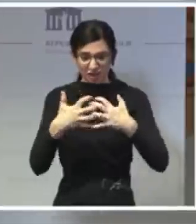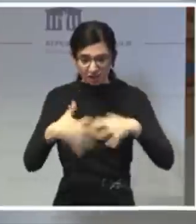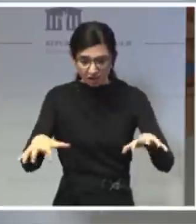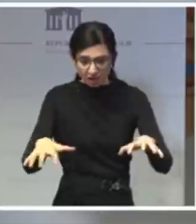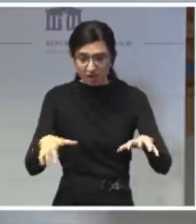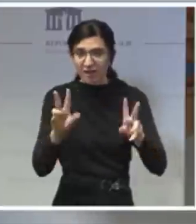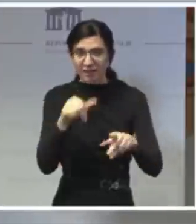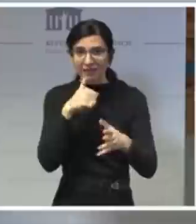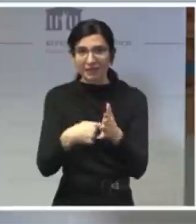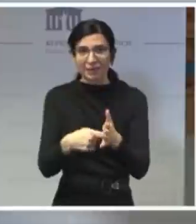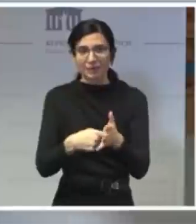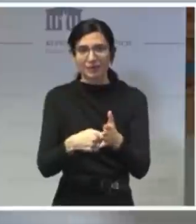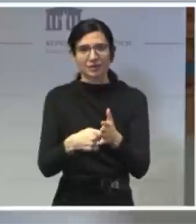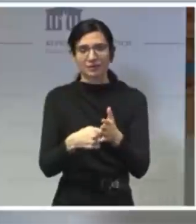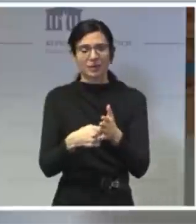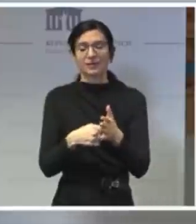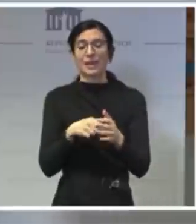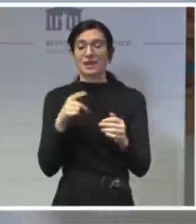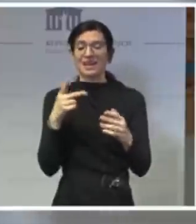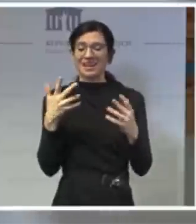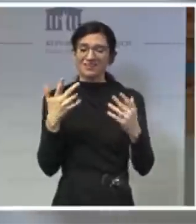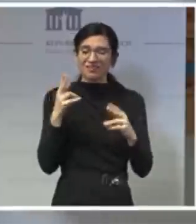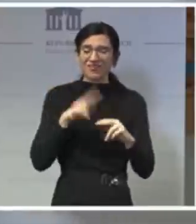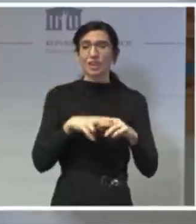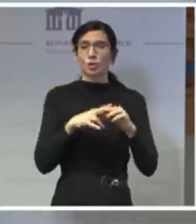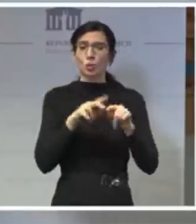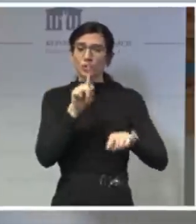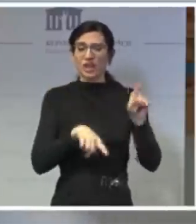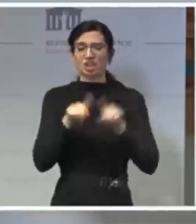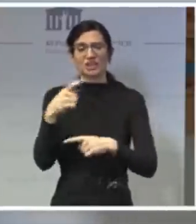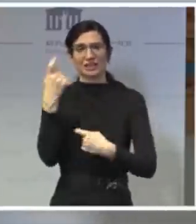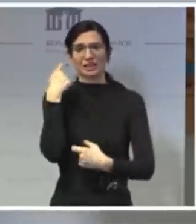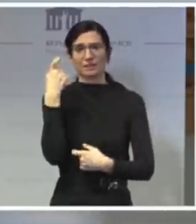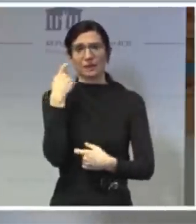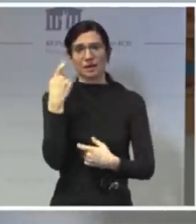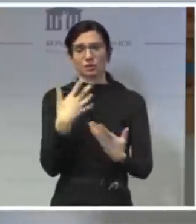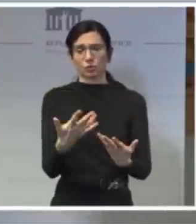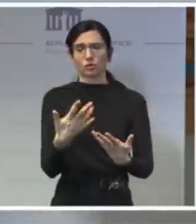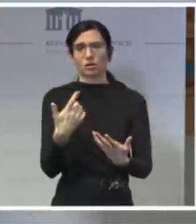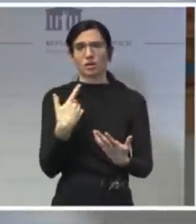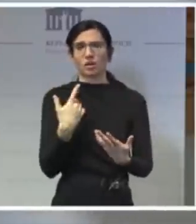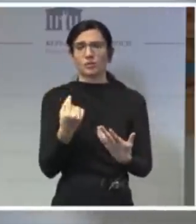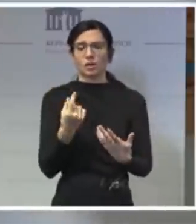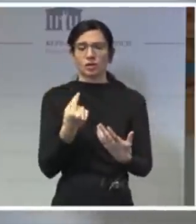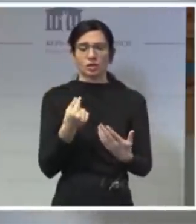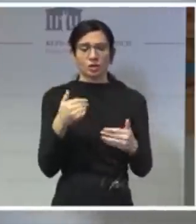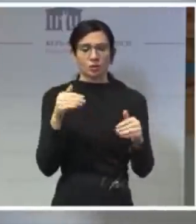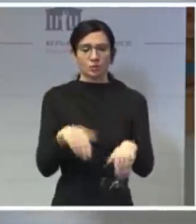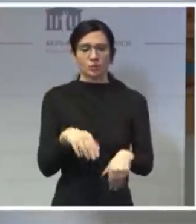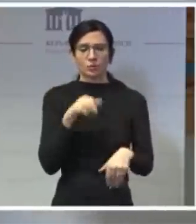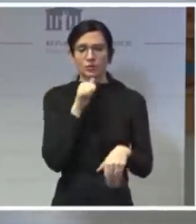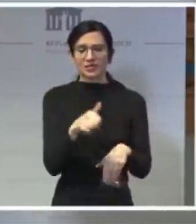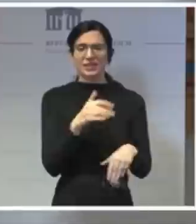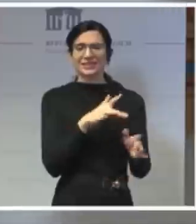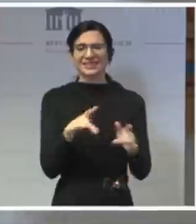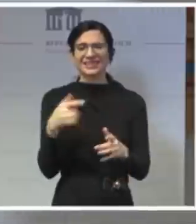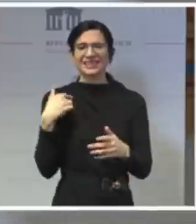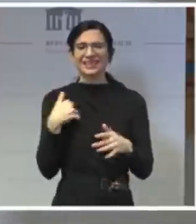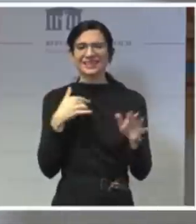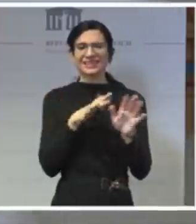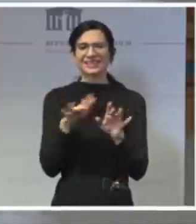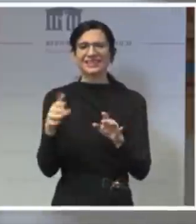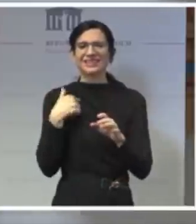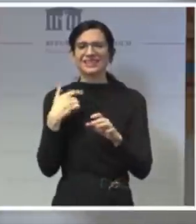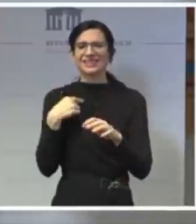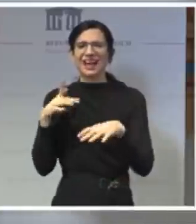Und wenn wir das Trennende so behandeln, dass die meisten zumindest, jeden wirst eh nie gewinnen, man muss ja nicht jedem Neonazi hinterherrennen, dass